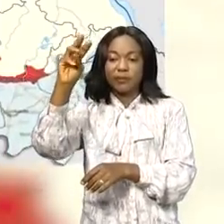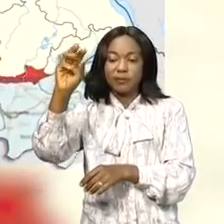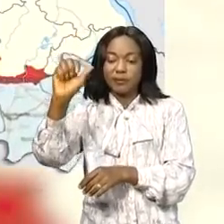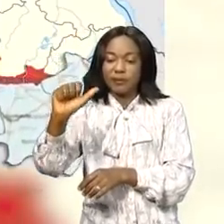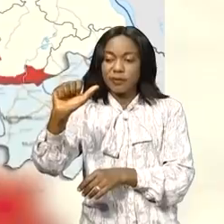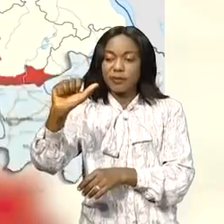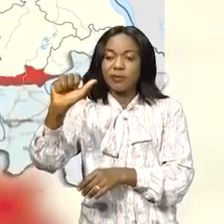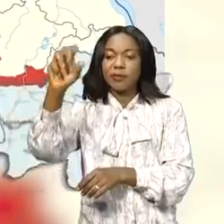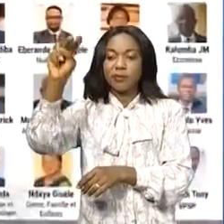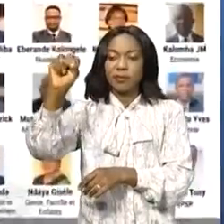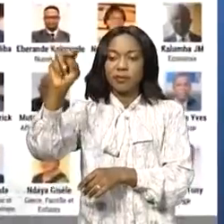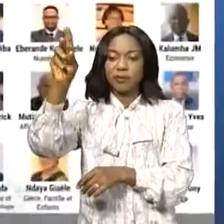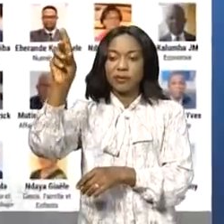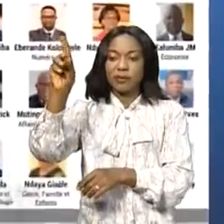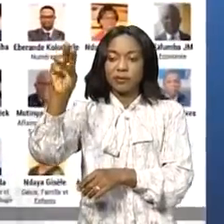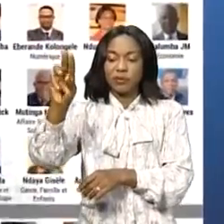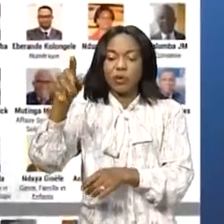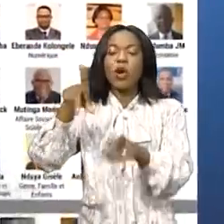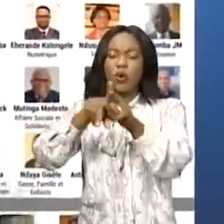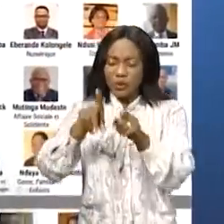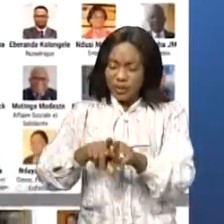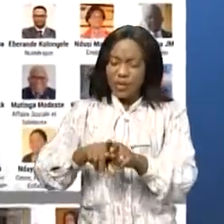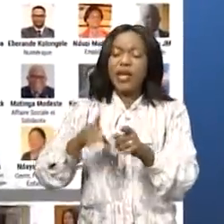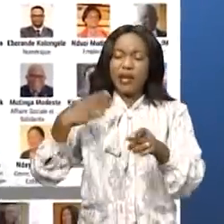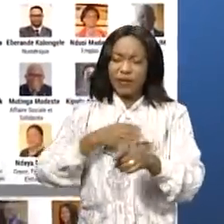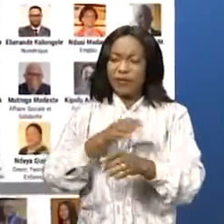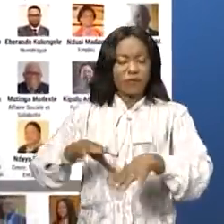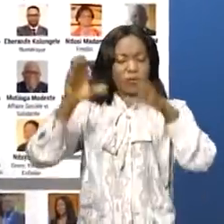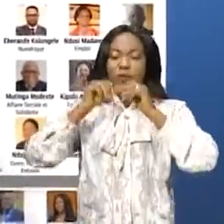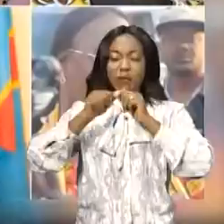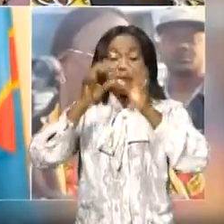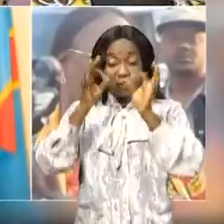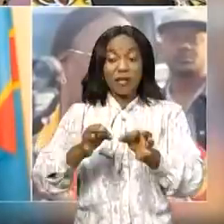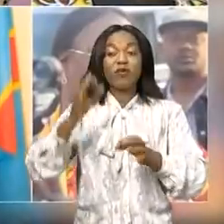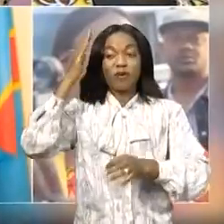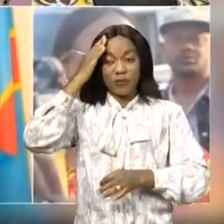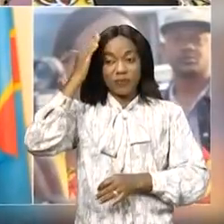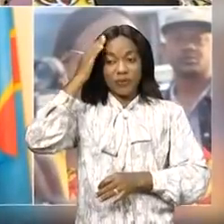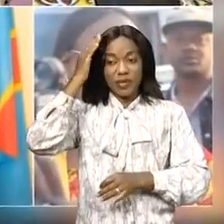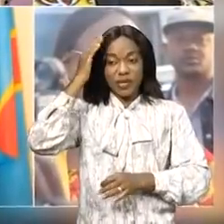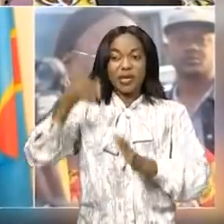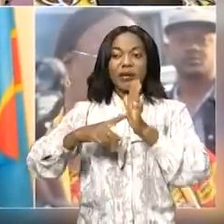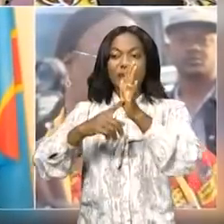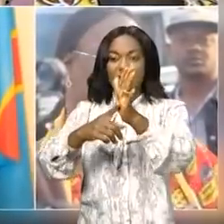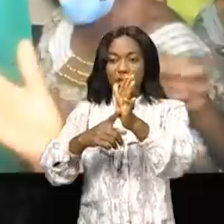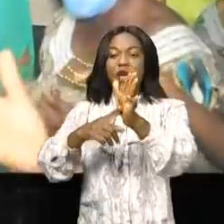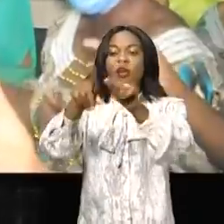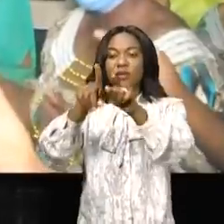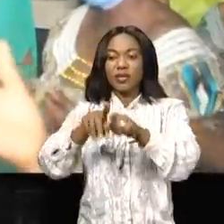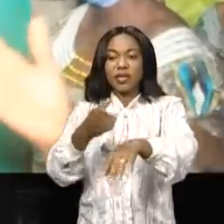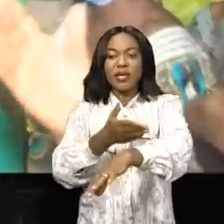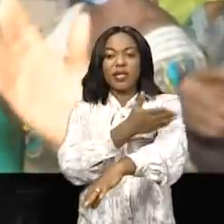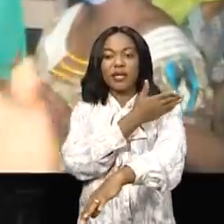Les femmes, bien sûr, ne sont pas majoritaires, mais il y a lieu de reconnaître leur représentativité qui s'élève à